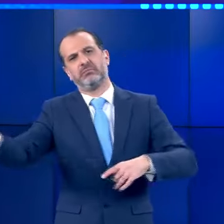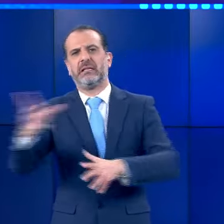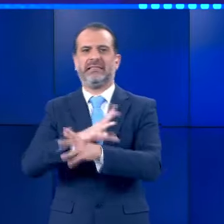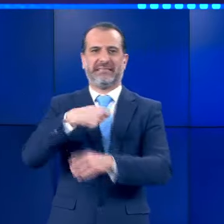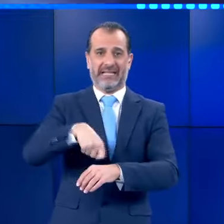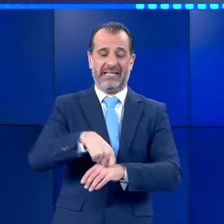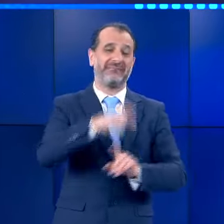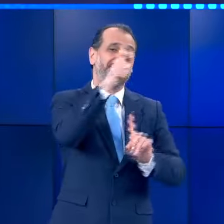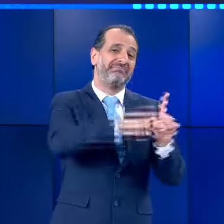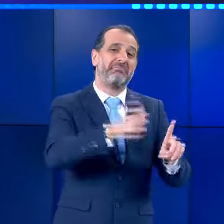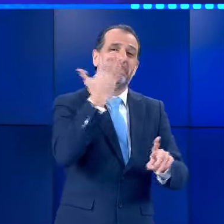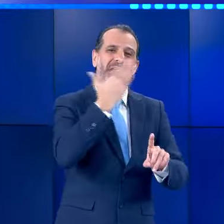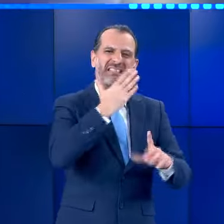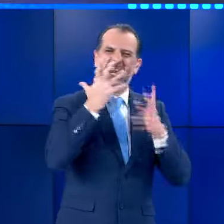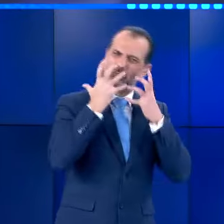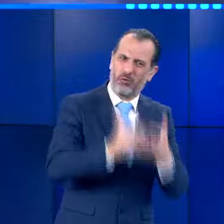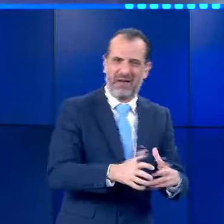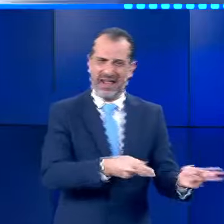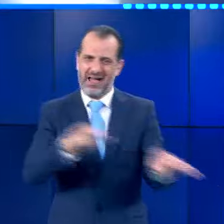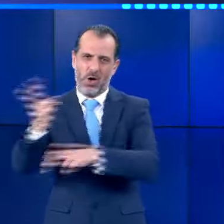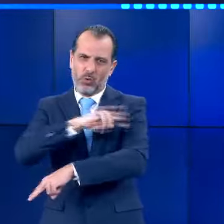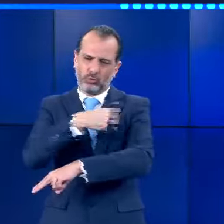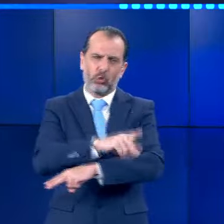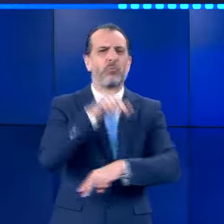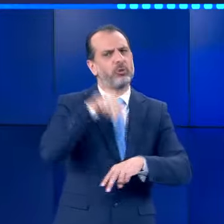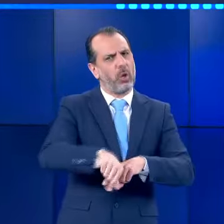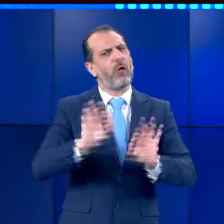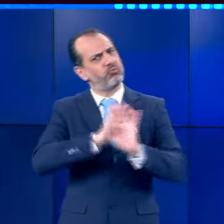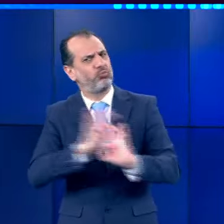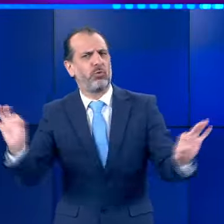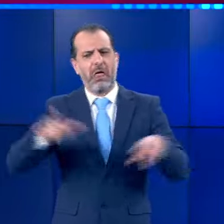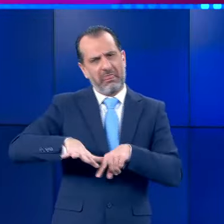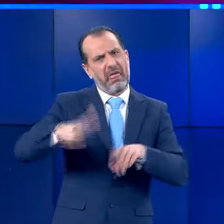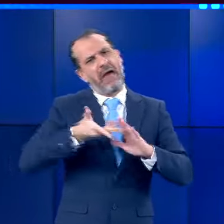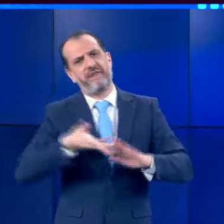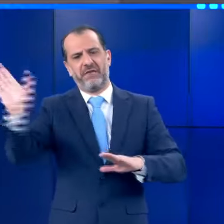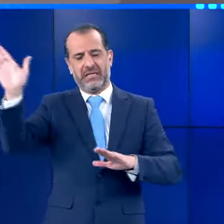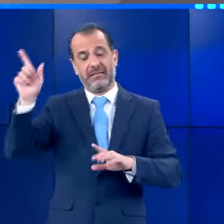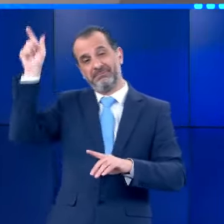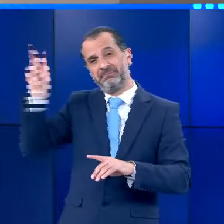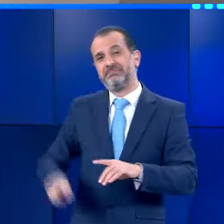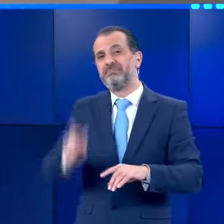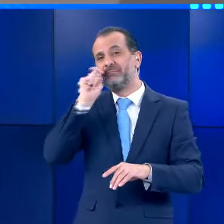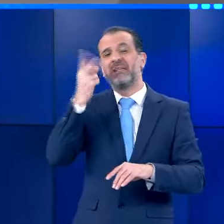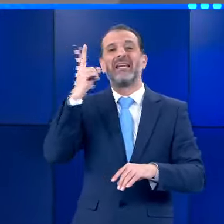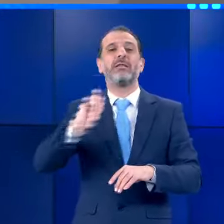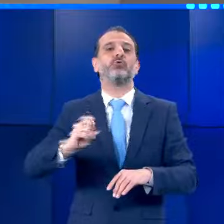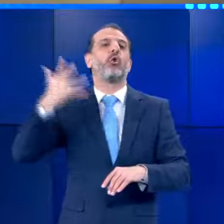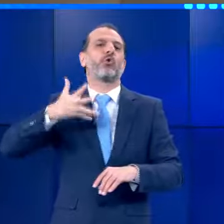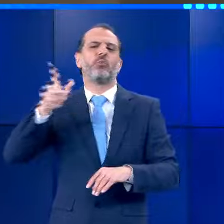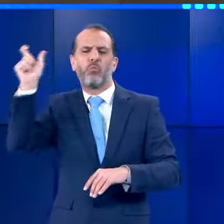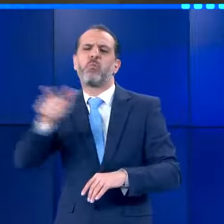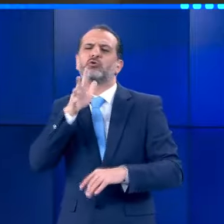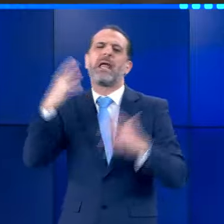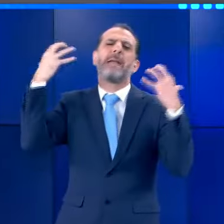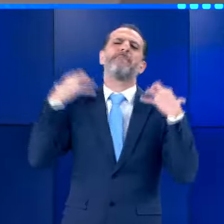τον κίνδυνο και ίσως μέσα στη μέρα να πάρει εξιτήριο. Στα πλαίσια του αυτοφόρου για το περιστατικό, συνελήφθη ο 20χρονος προσωρινά υπεύθυνος του κλαμπ,